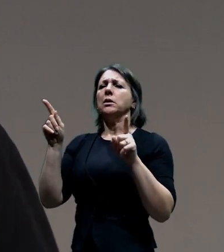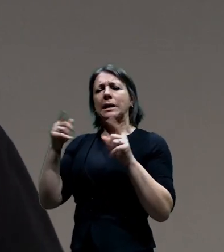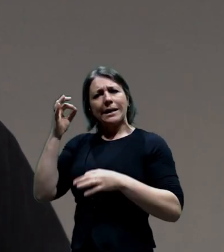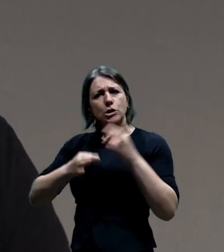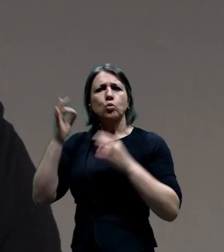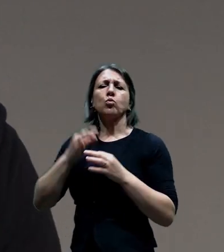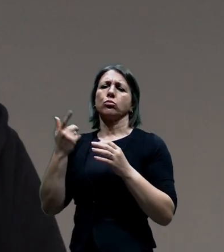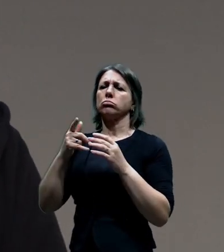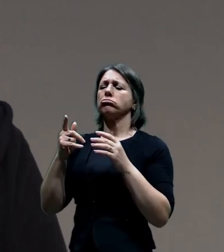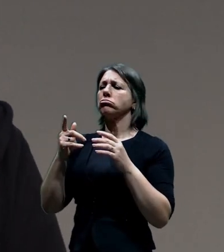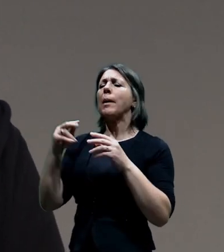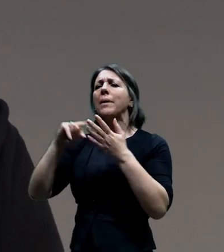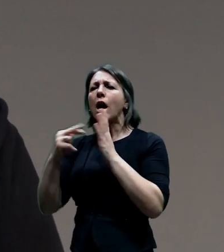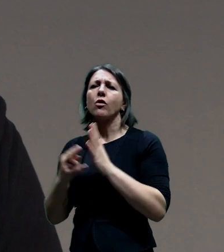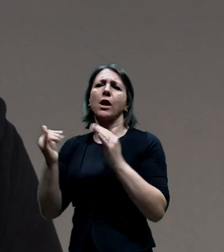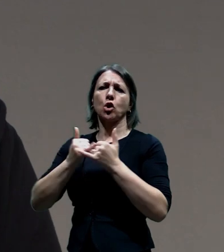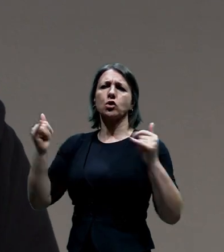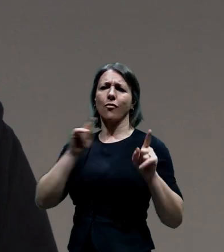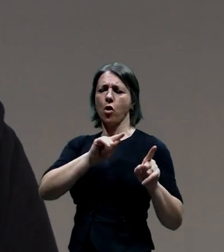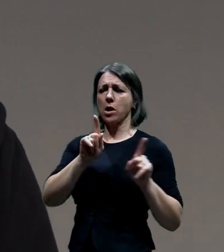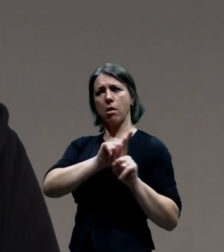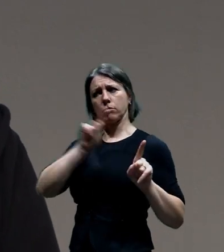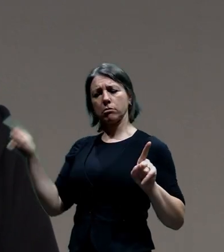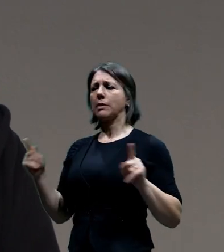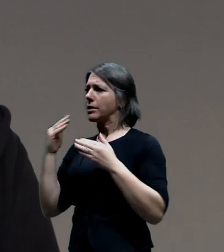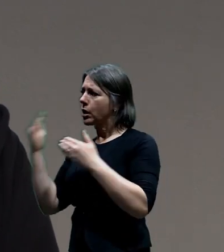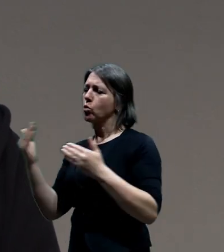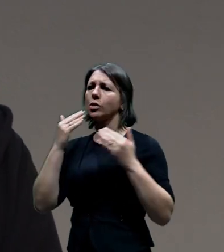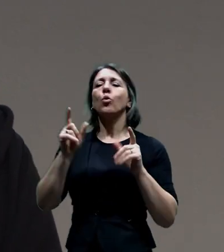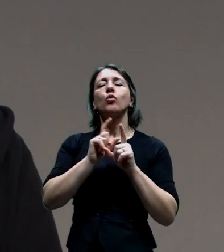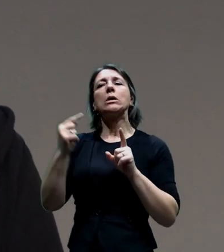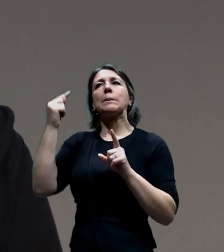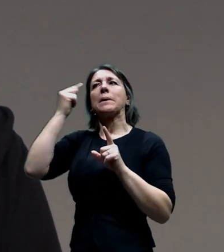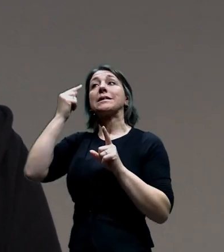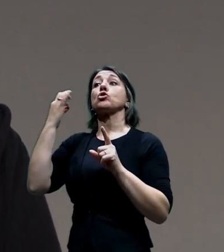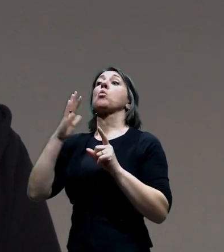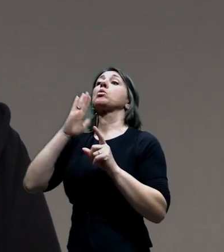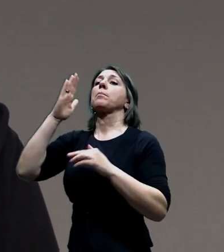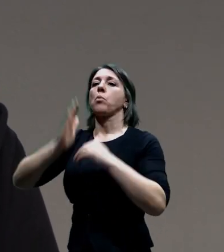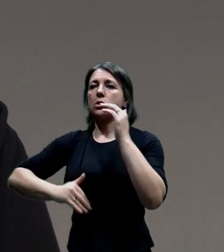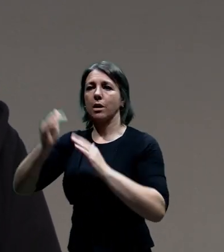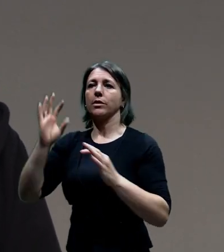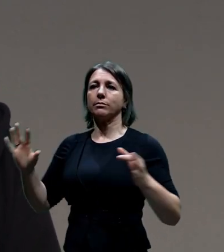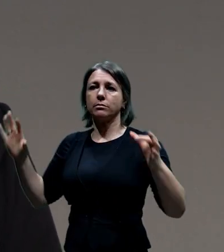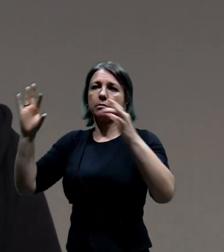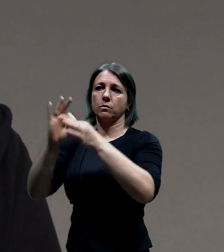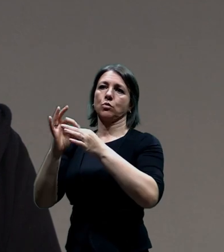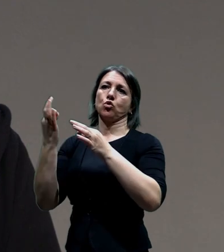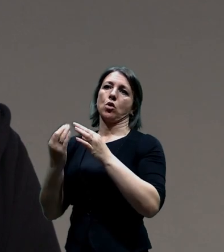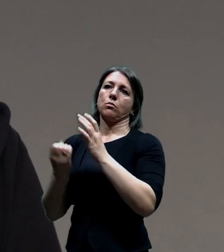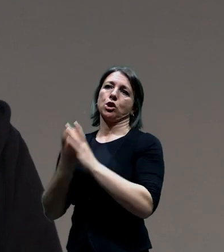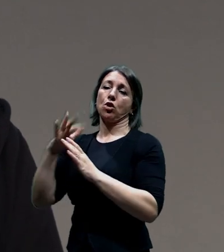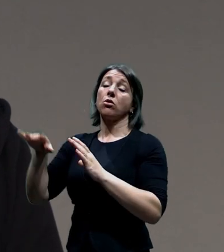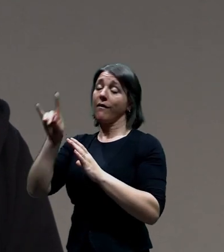tohleto mohutný inženýrský díl nějakým způsobem se popasovalo s tou krajinou, kterou prochází. Skutečně jako to je velikánský